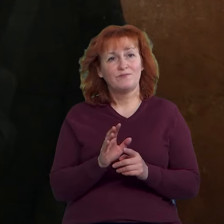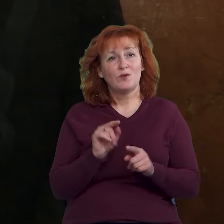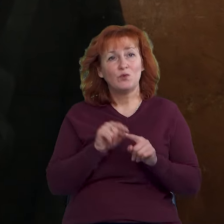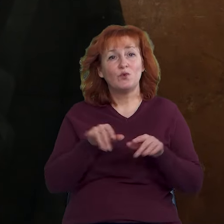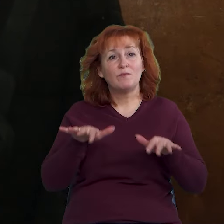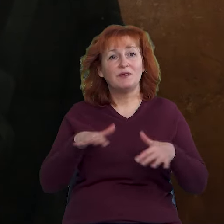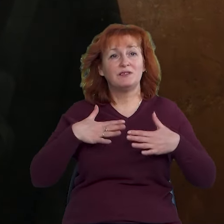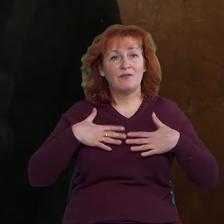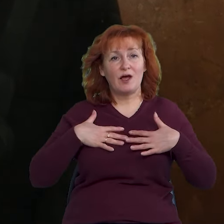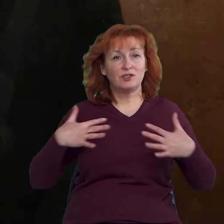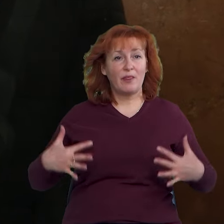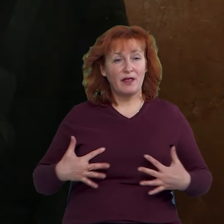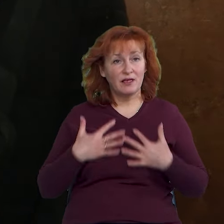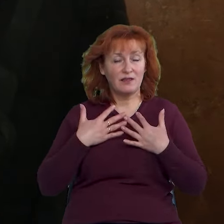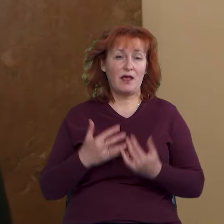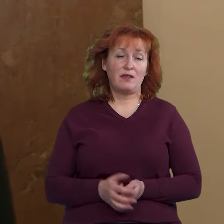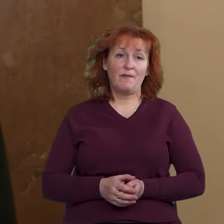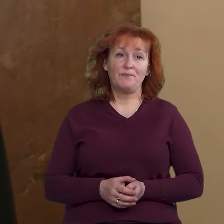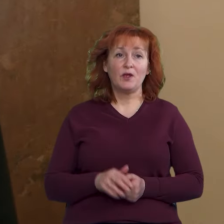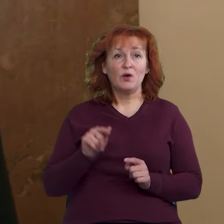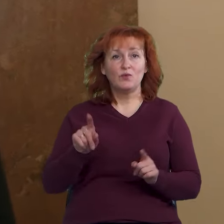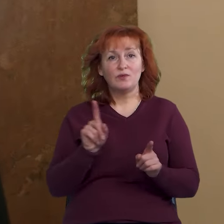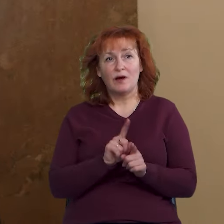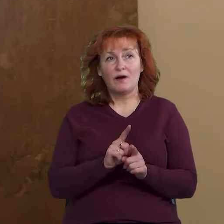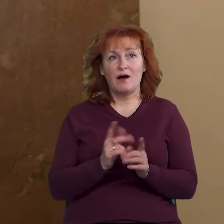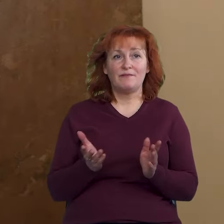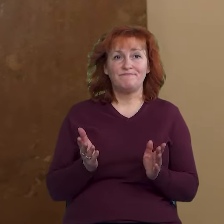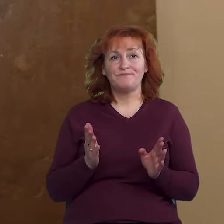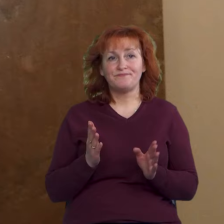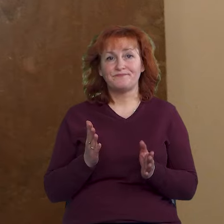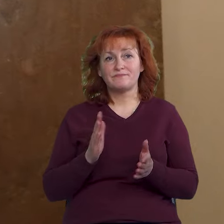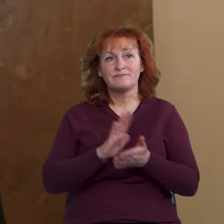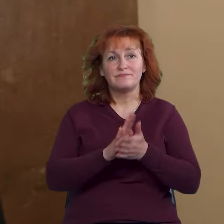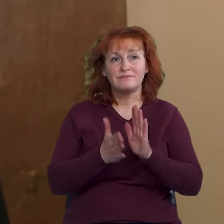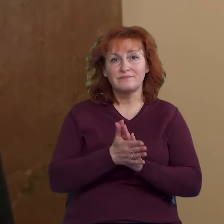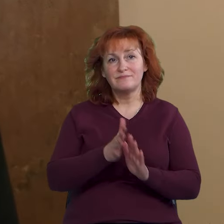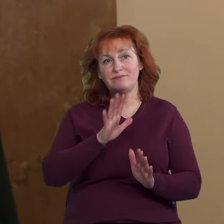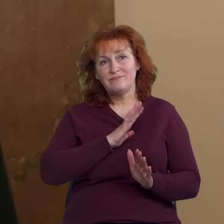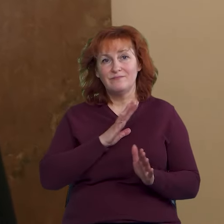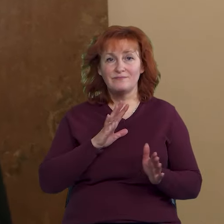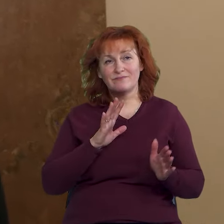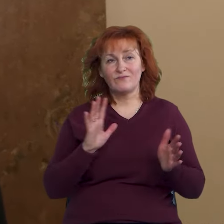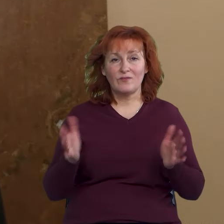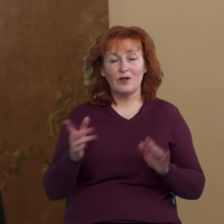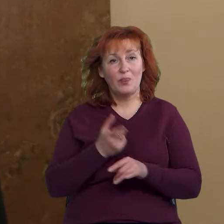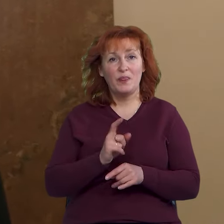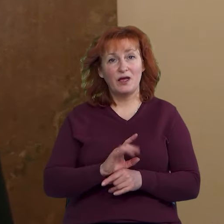місце нашого натхнення, можна сказати так. Звісно, така атмосферка була не дуже, скажімо.